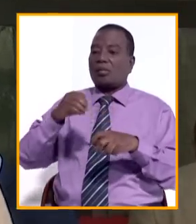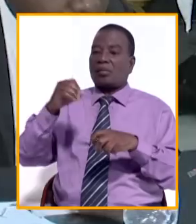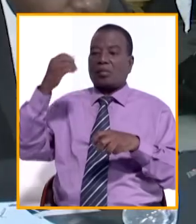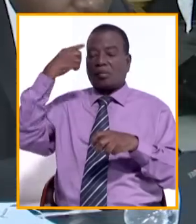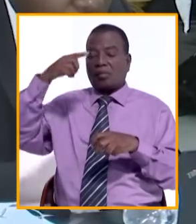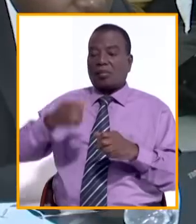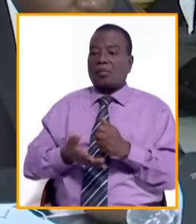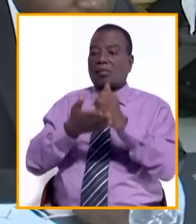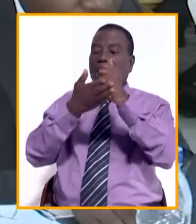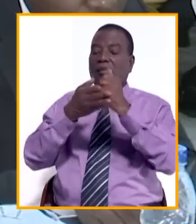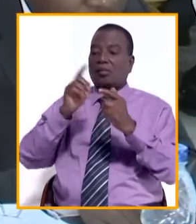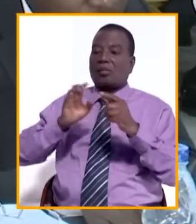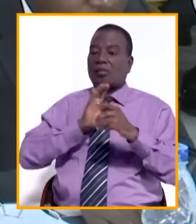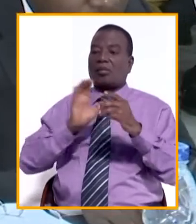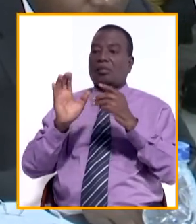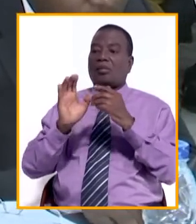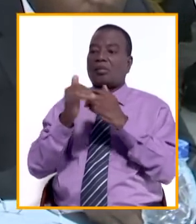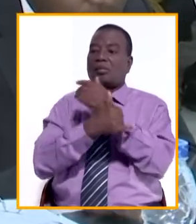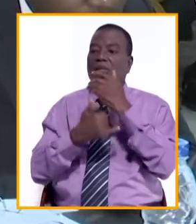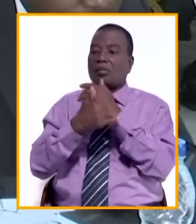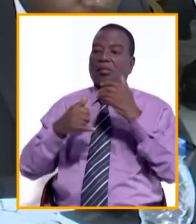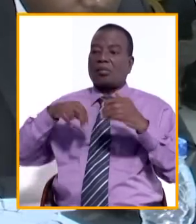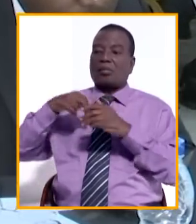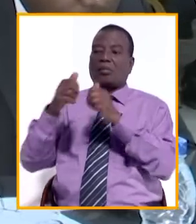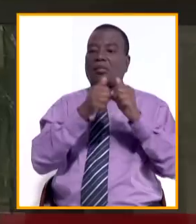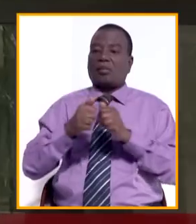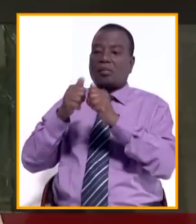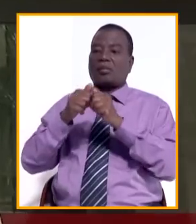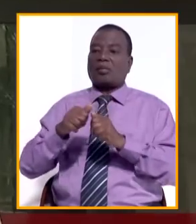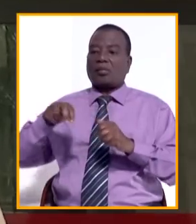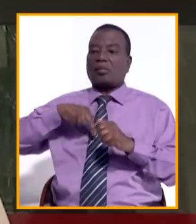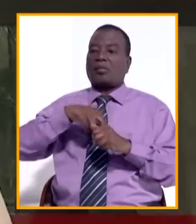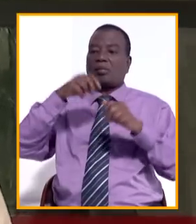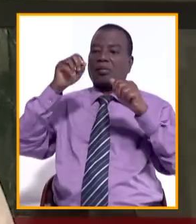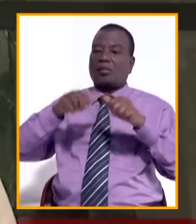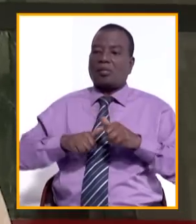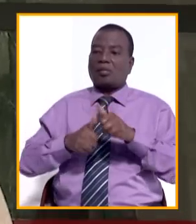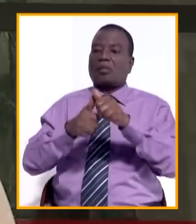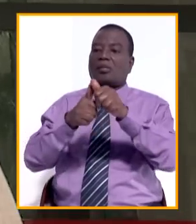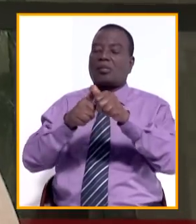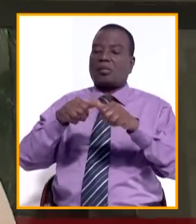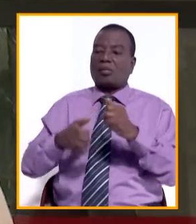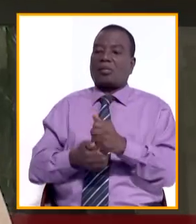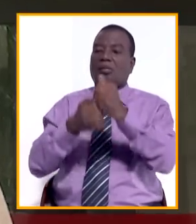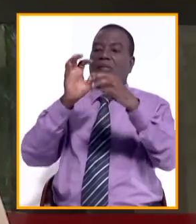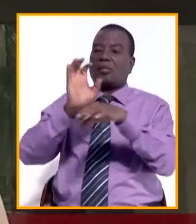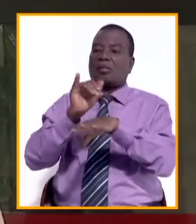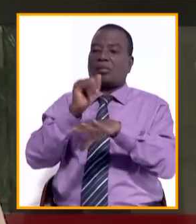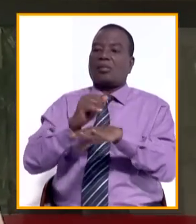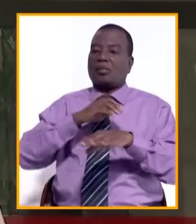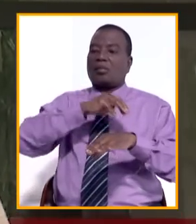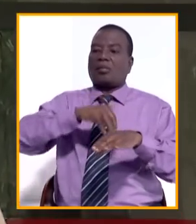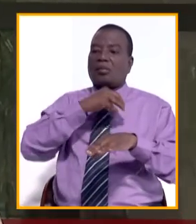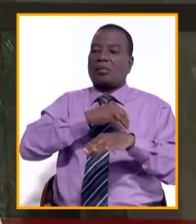en termes d'appui à notre pays. Nous devons faire en sorte qu'ensemble l'OMS puisse continuer à soutenir la Côte d'Ivoire dans sa